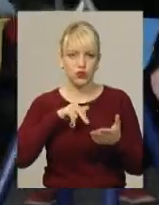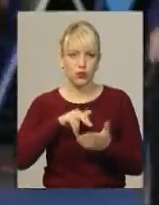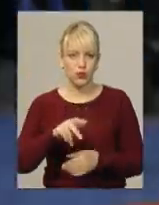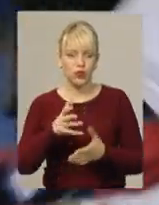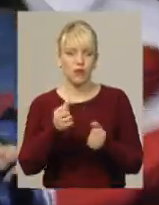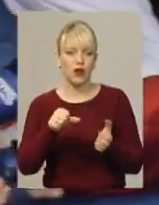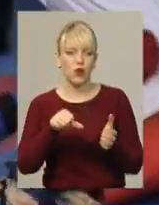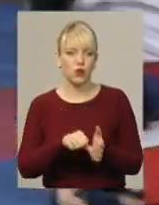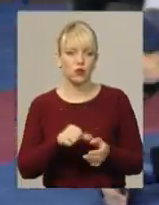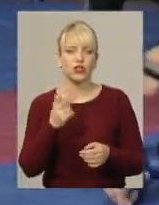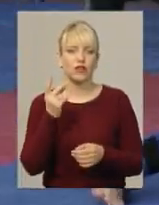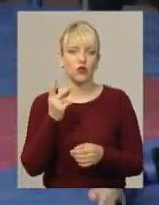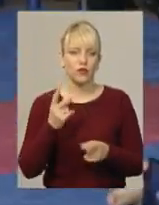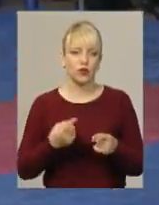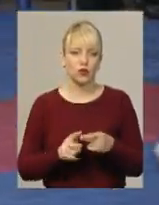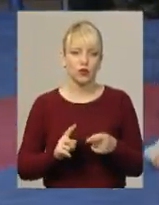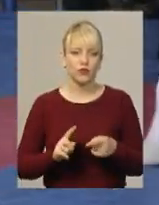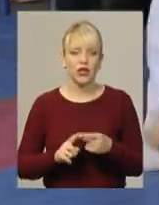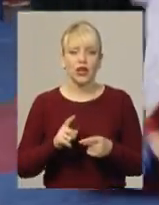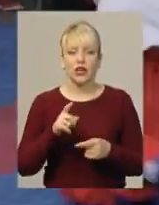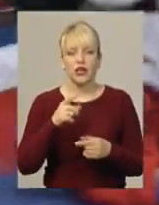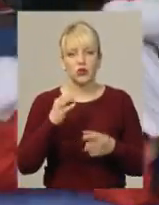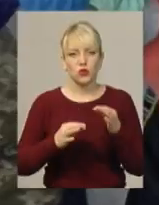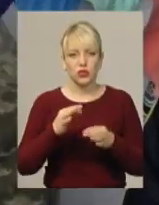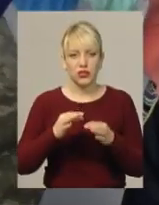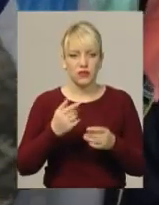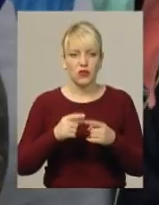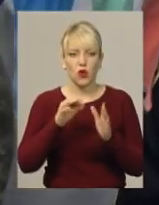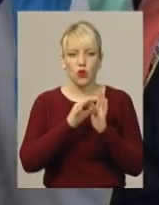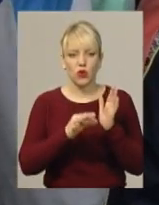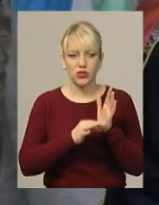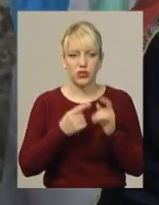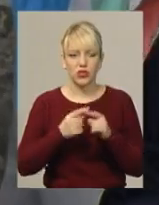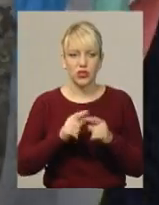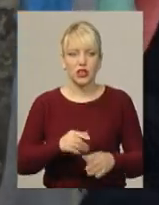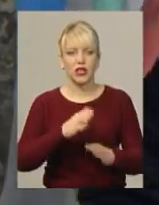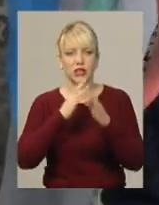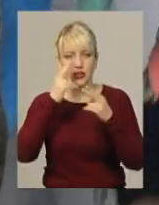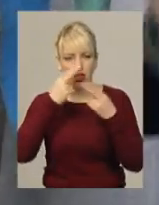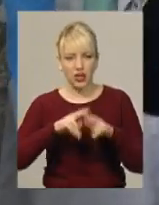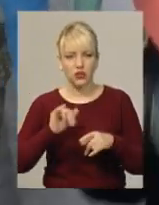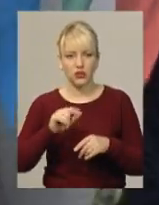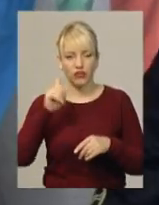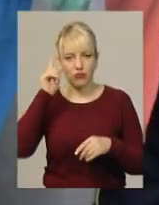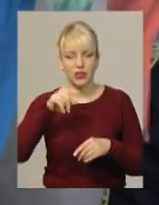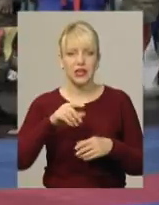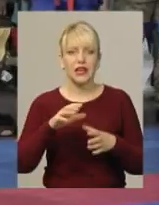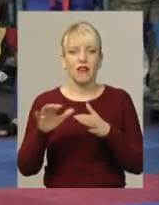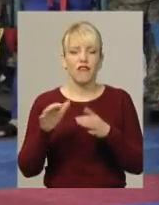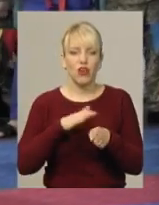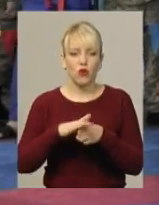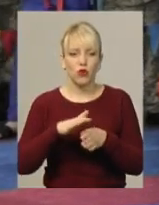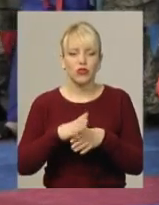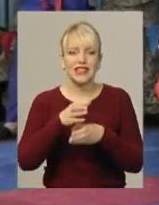Це власне рукопаш у його повноконтактній версії, де суддівська колегія оцінює киткову ударну техніку та вміння виконувати задушливі болюві прийоми.